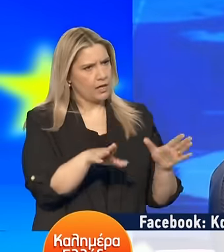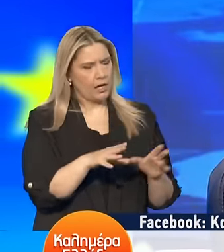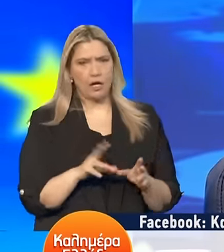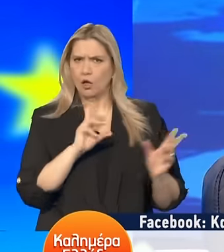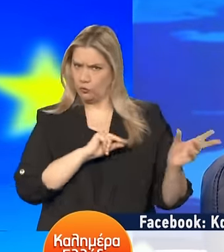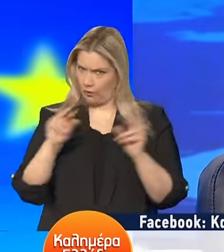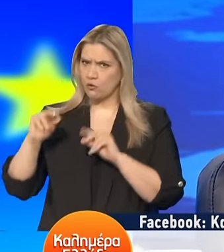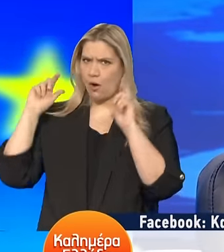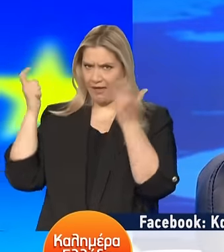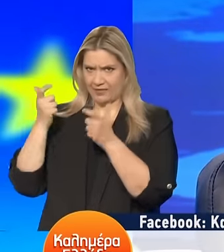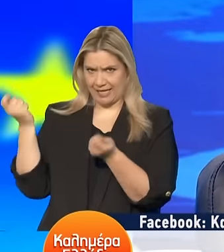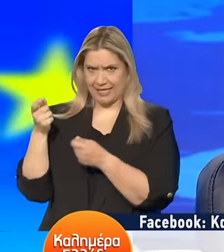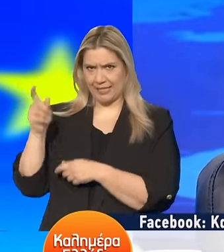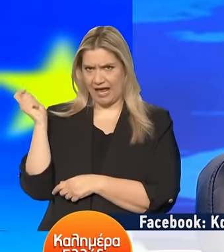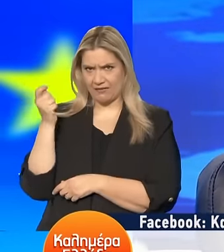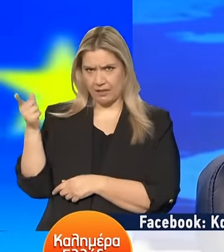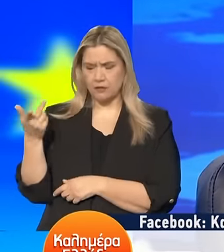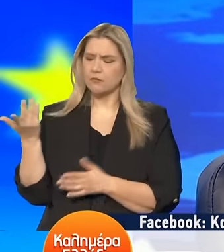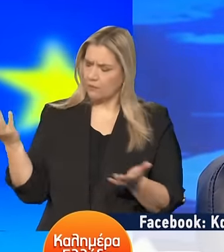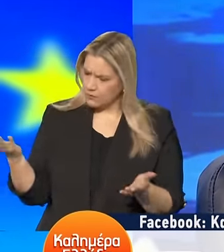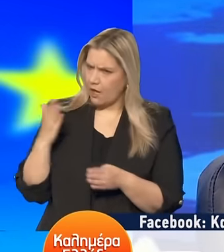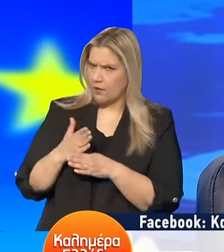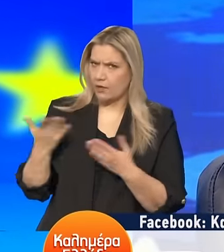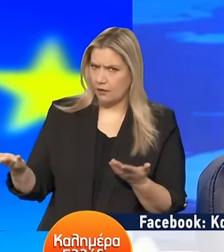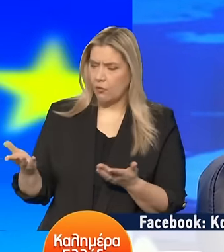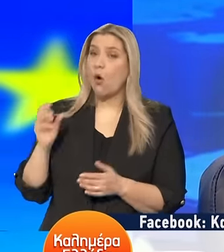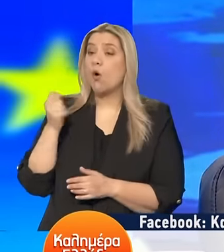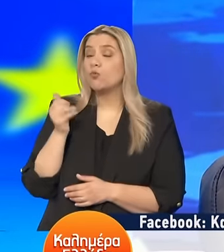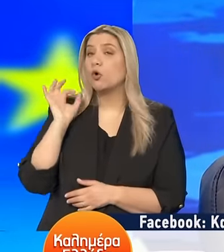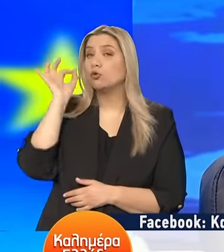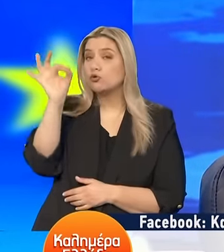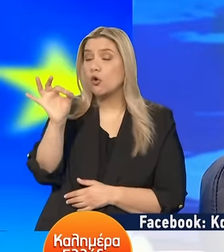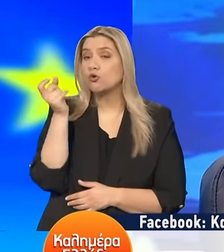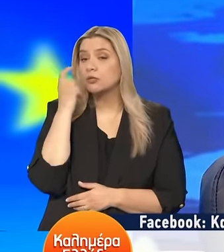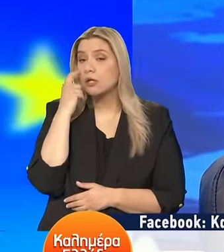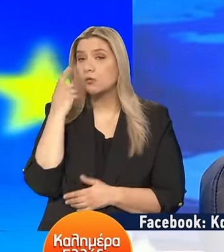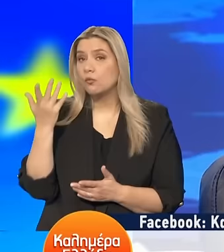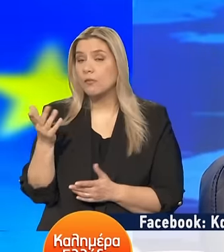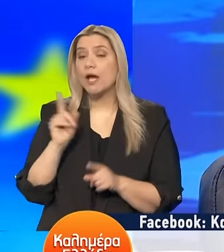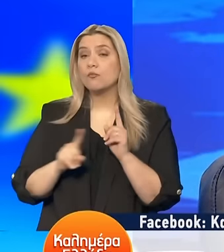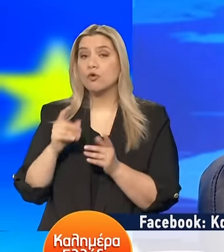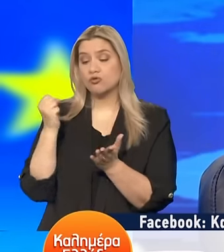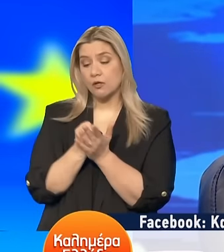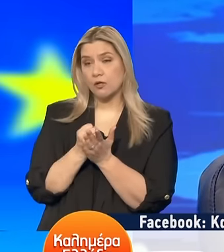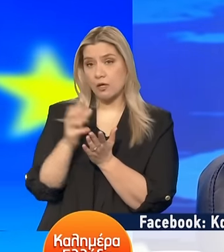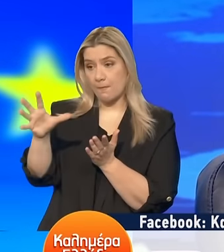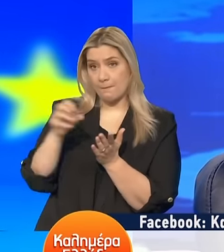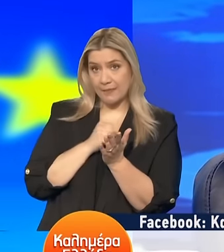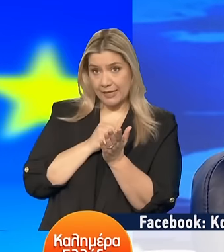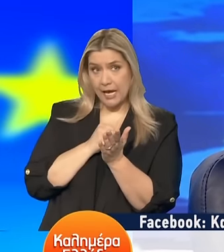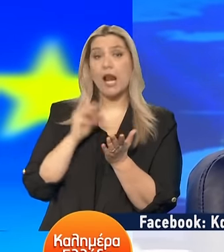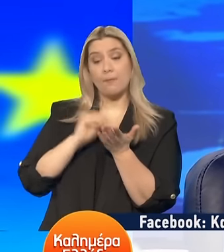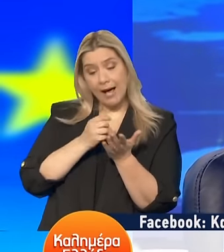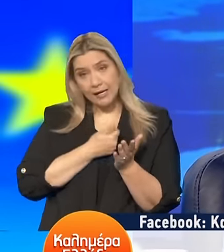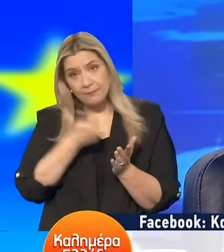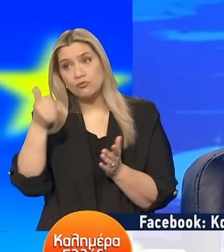Ναι δεν το έχω κρύψει Αλλά ο πρώτος στόχος να σιγουρευτούμε Ότι αυτοί οι οποίοι έλαβαν τους φακέλους Δεν θα ξεχαστούν και θα τους στείλουν